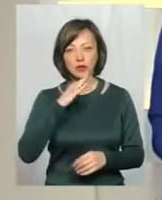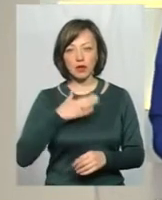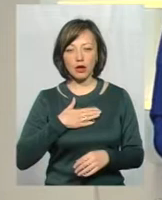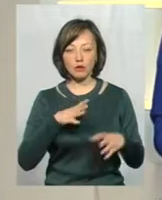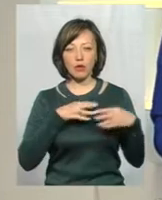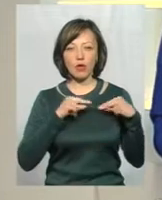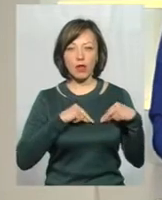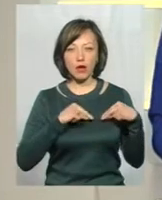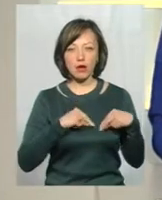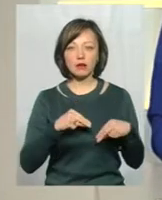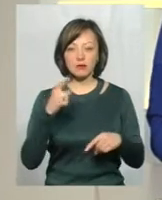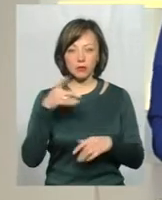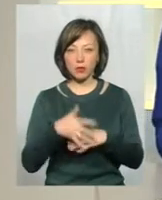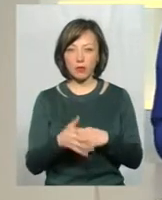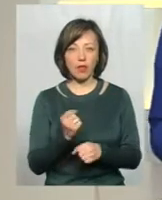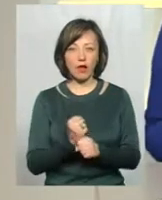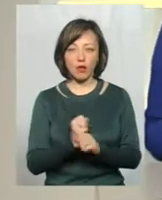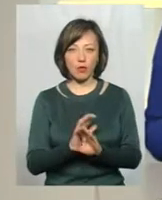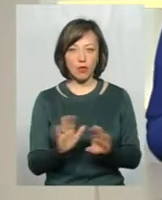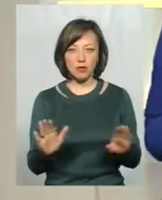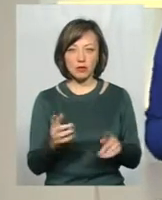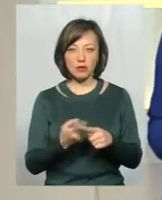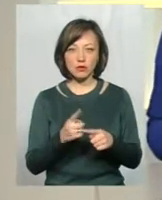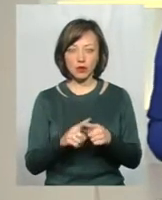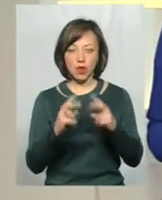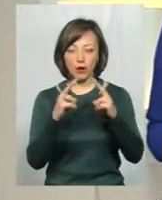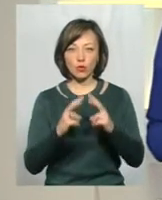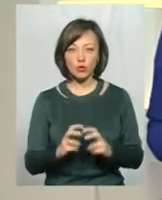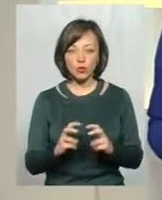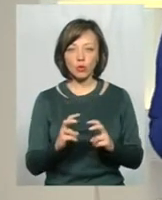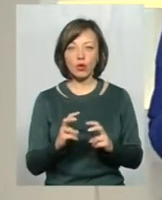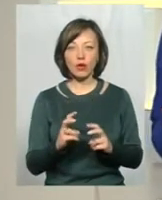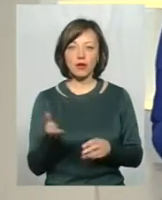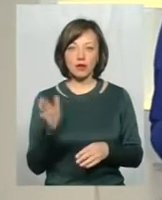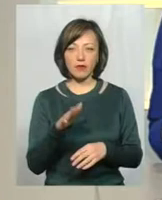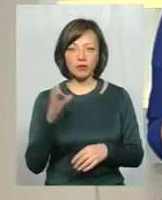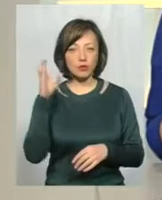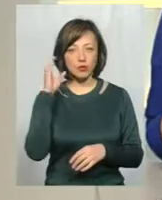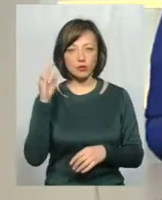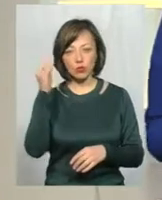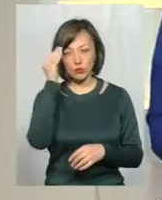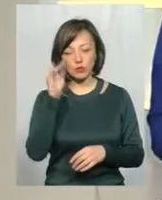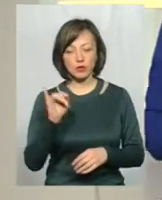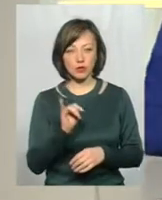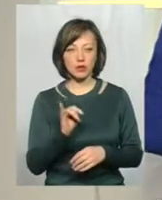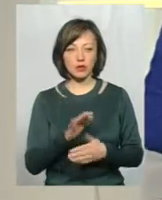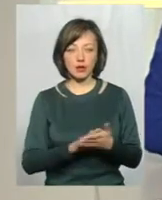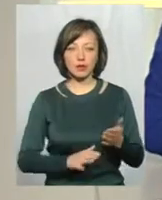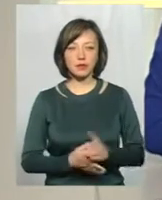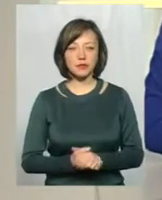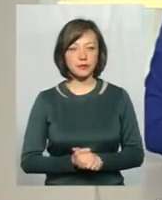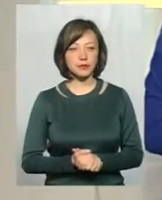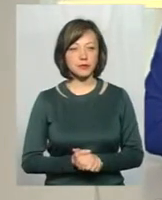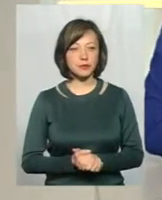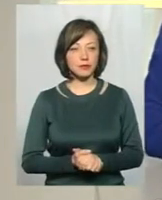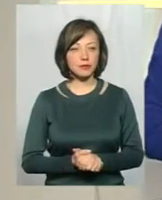колеги, яка свідомо не робить оцю туберкулінодіагностику. Давайте почуємо її думку, і буду чекати відповіді